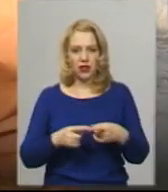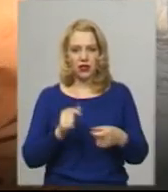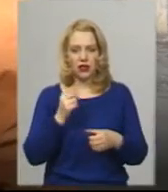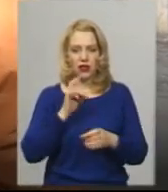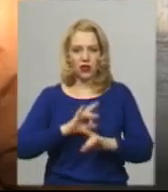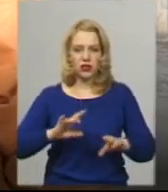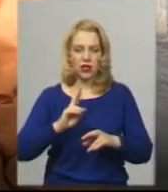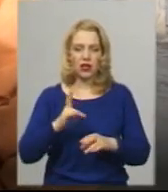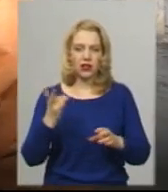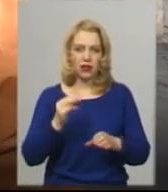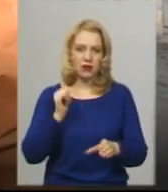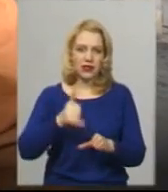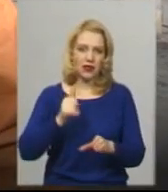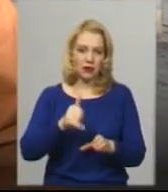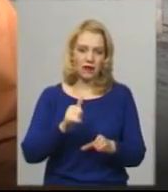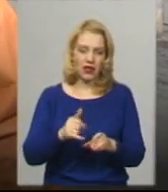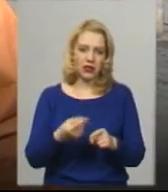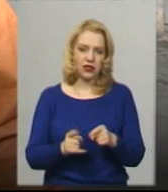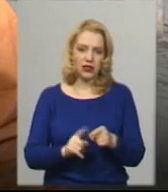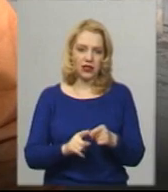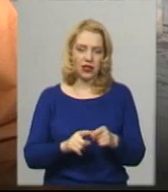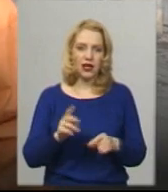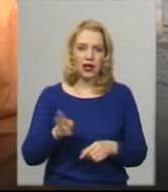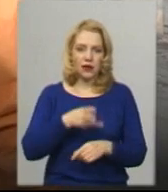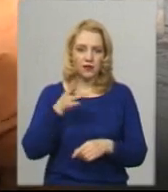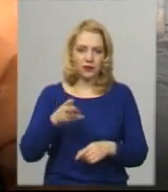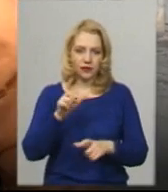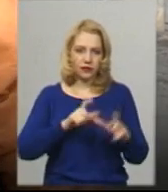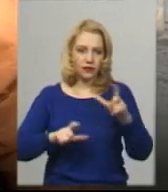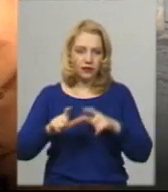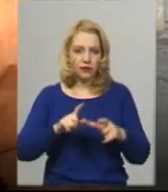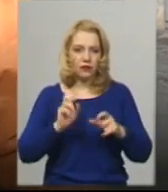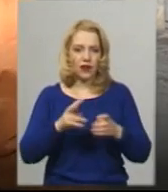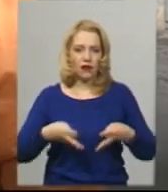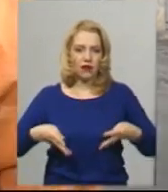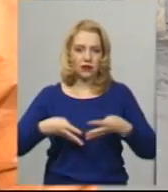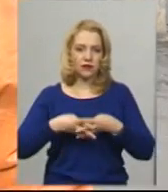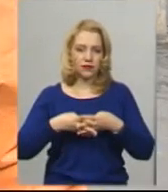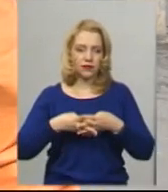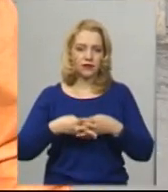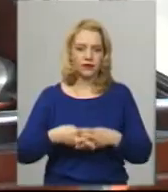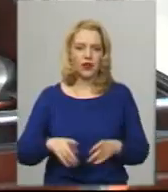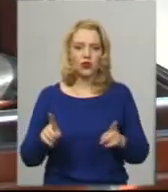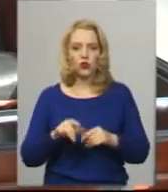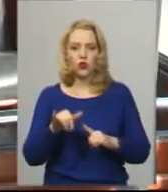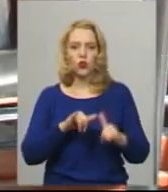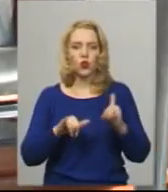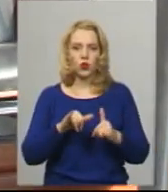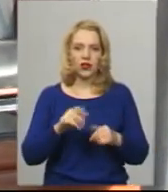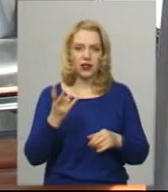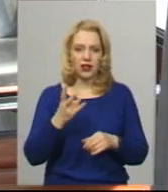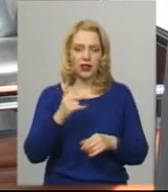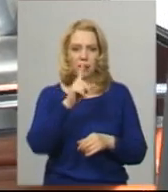як заправляти цей дезіктин, як обробляти, що кута поливати. Таку